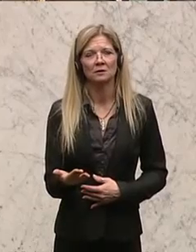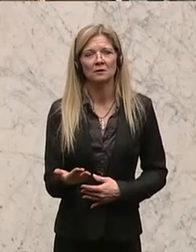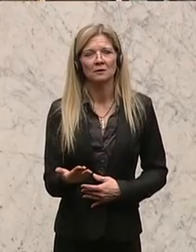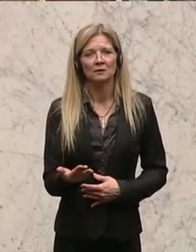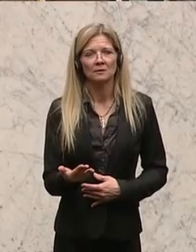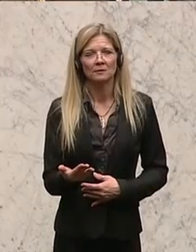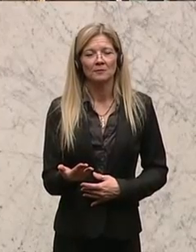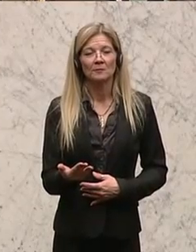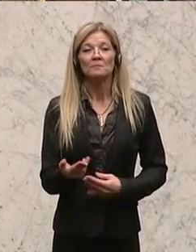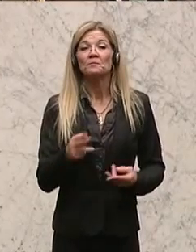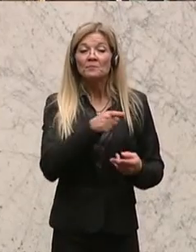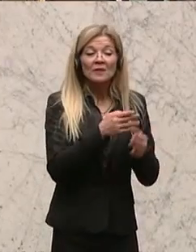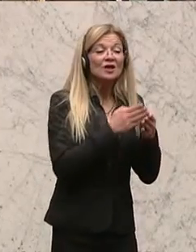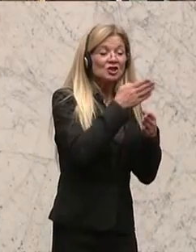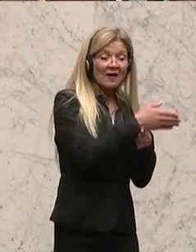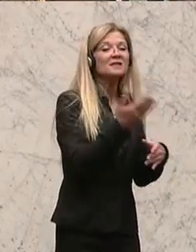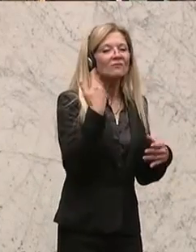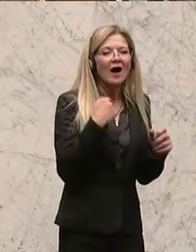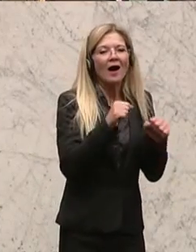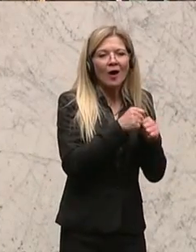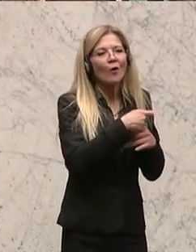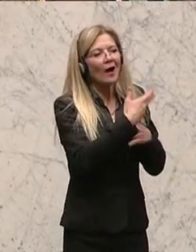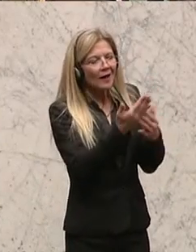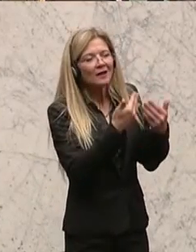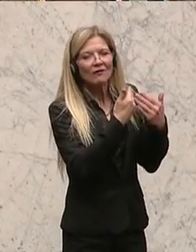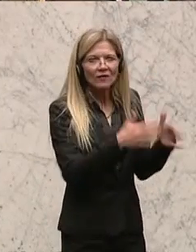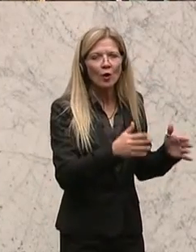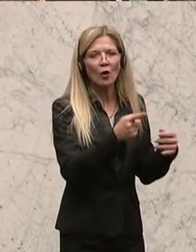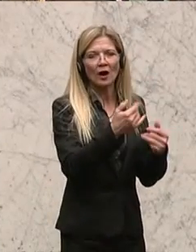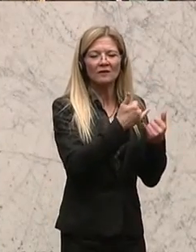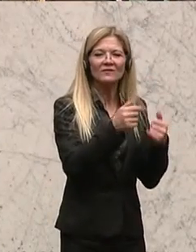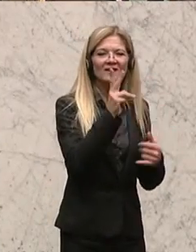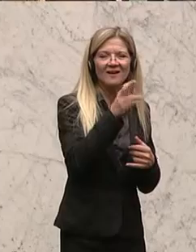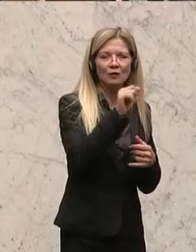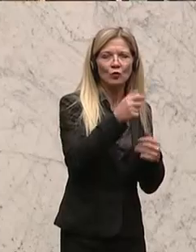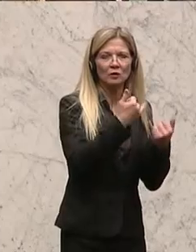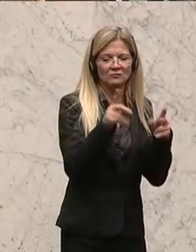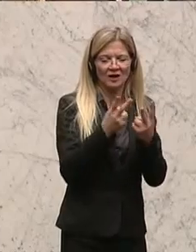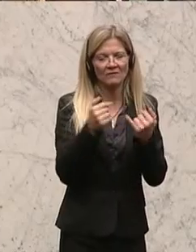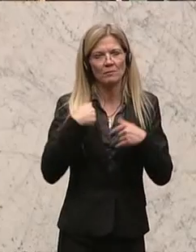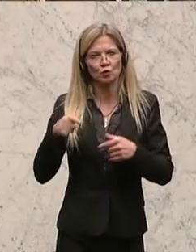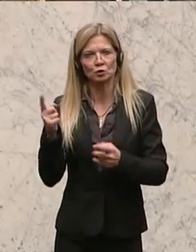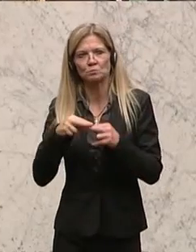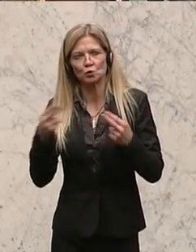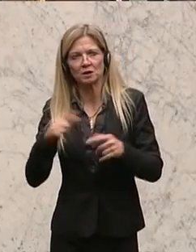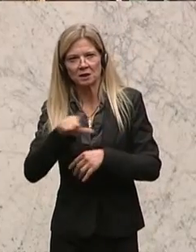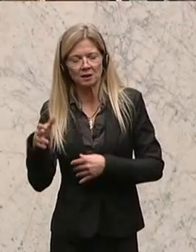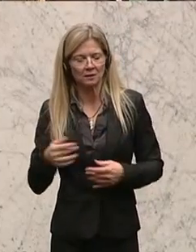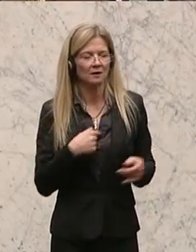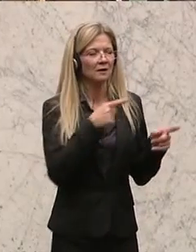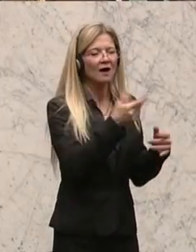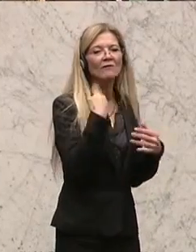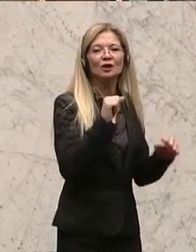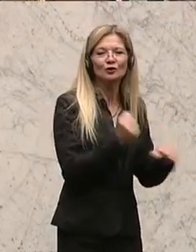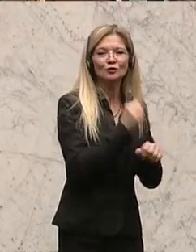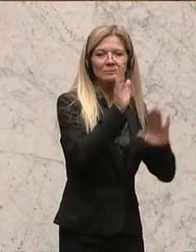obwohl es in der Schweiz auch Verlierer gegeben hat unter den Kantonen, hat es eine Volksabstimmung darüber gegeben, die mit 64,4